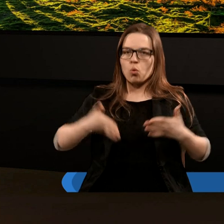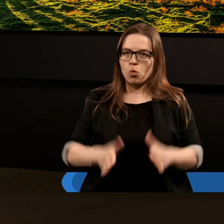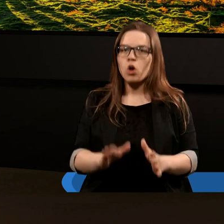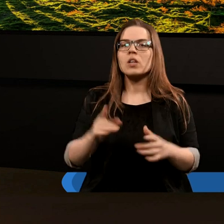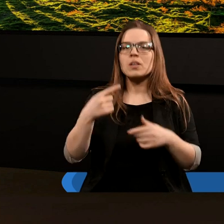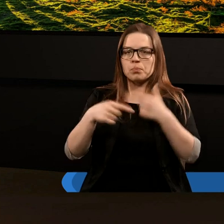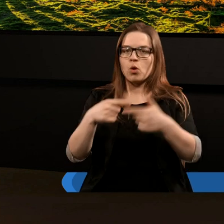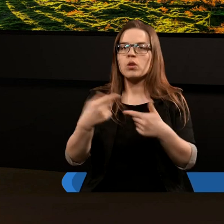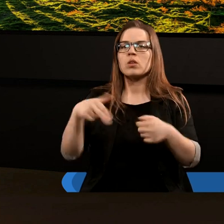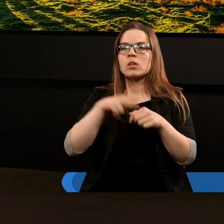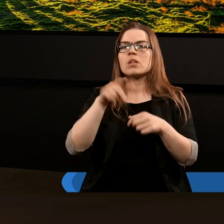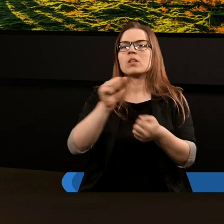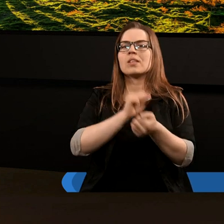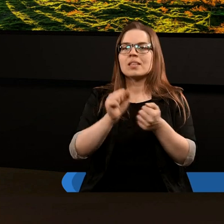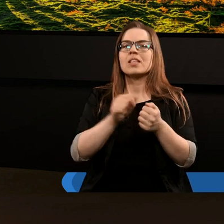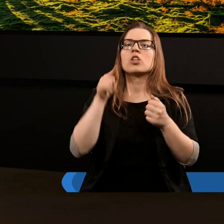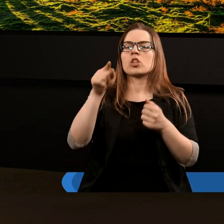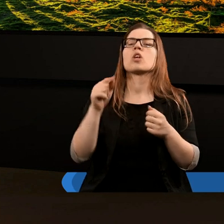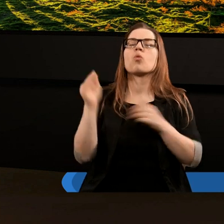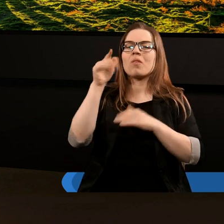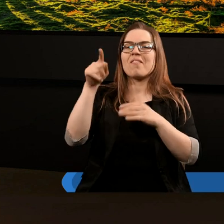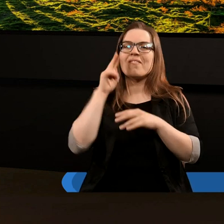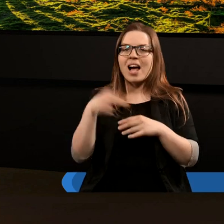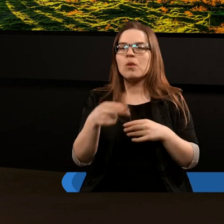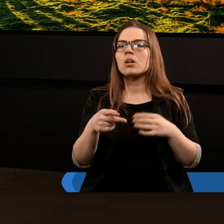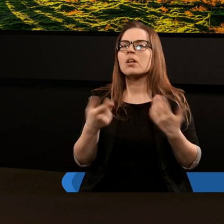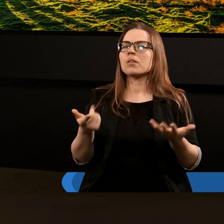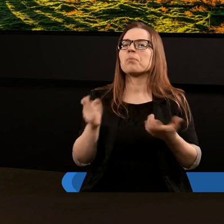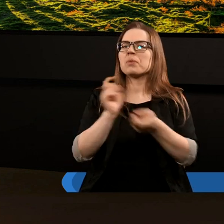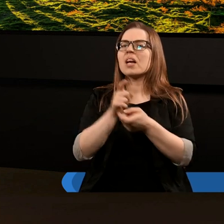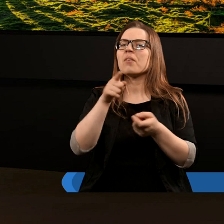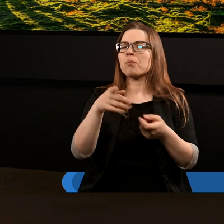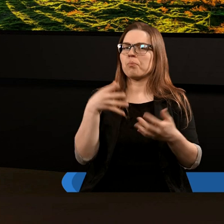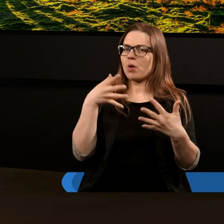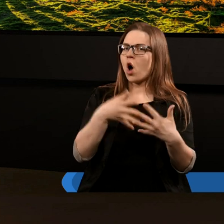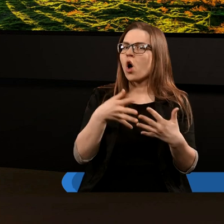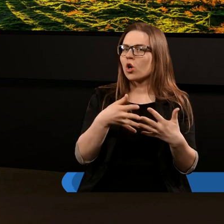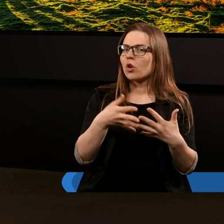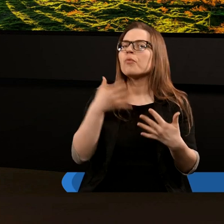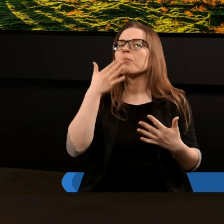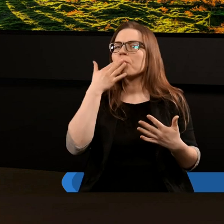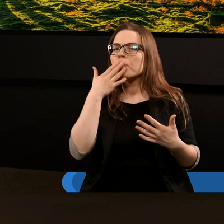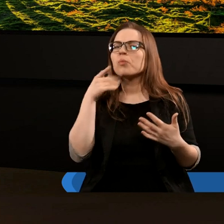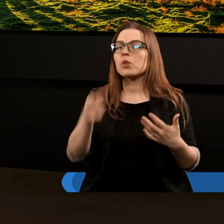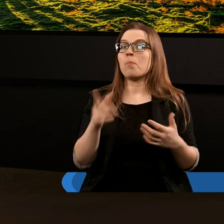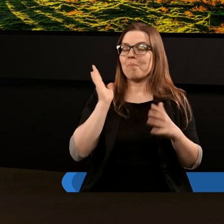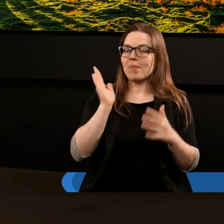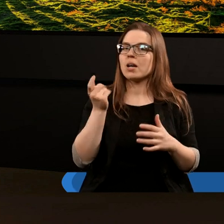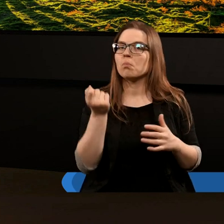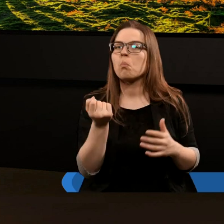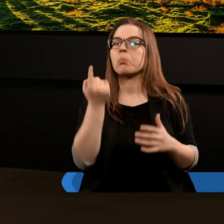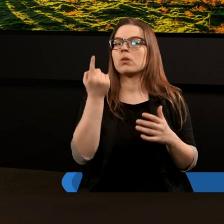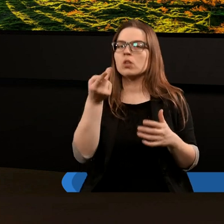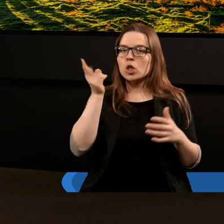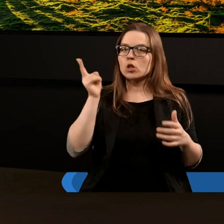potomka, który zniszczy głowę węża, który jest jej przeciwnikiem. Więc mamy tutaj proroctwo, które mówiło o tym, że pojawi się ktoś,